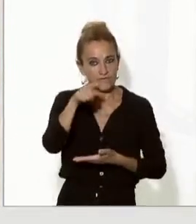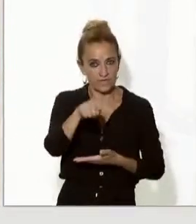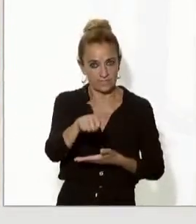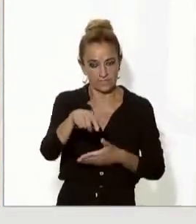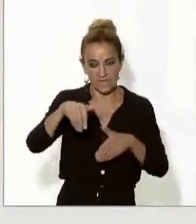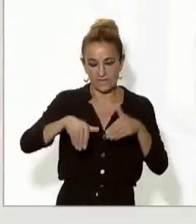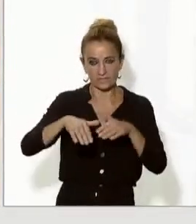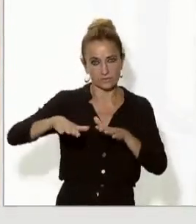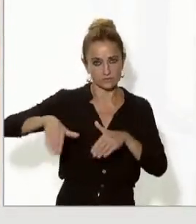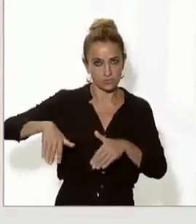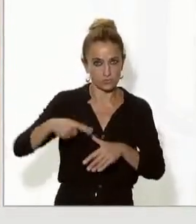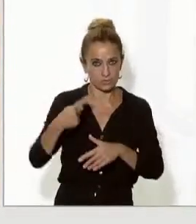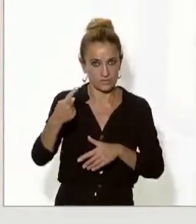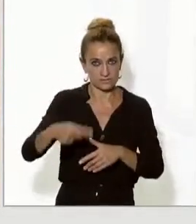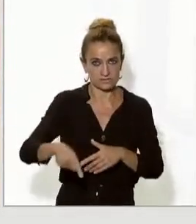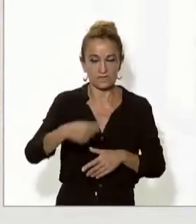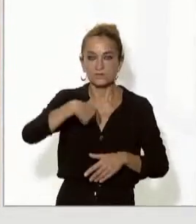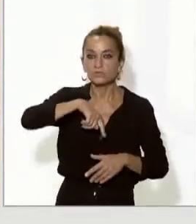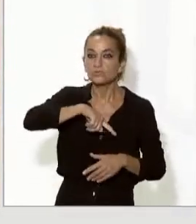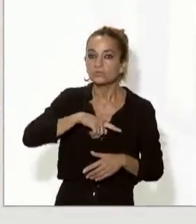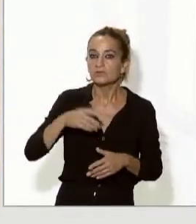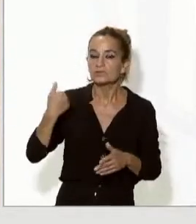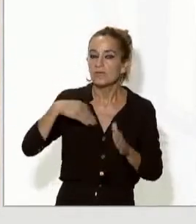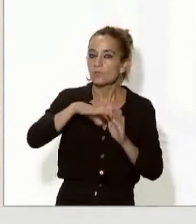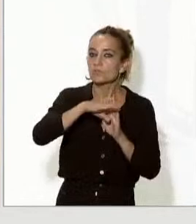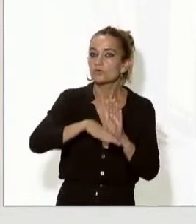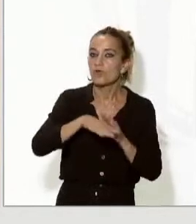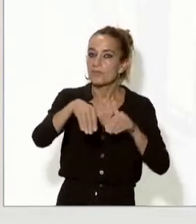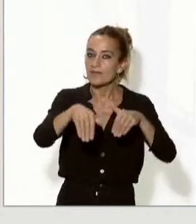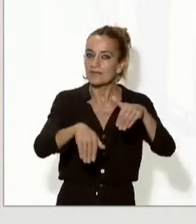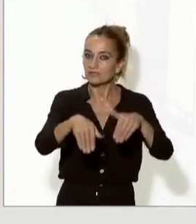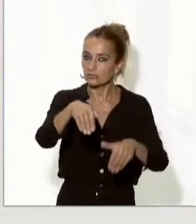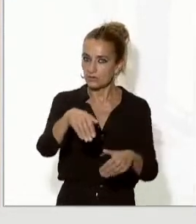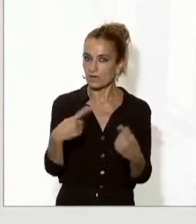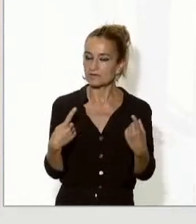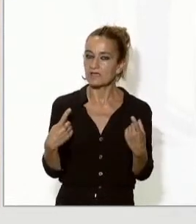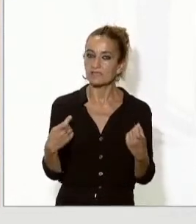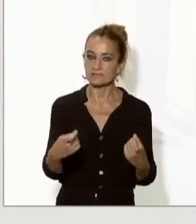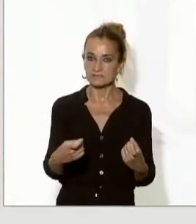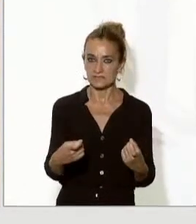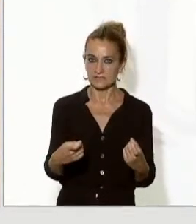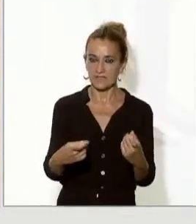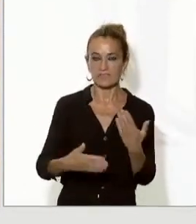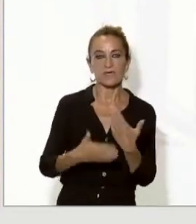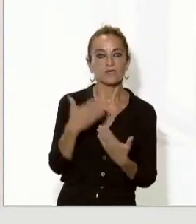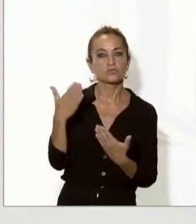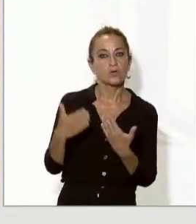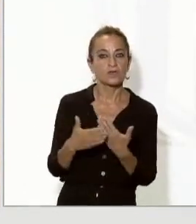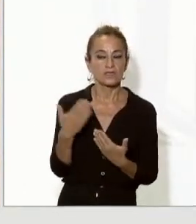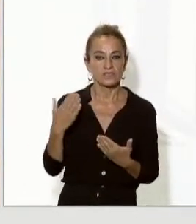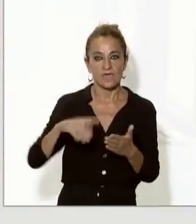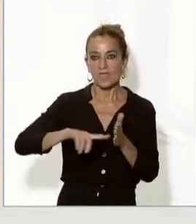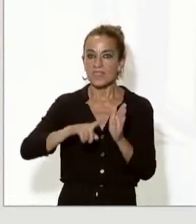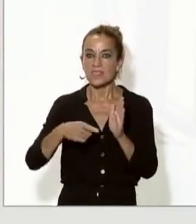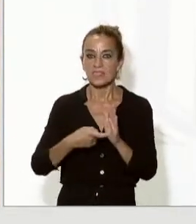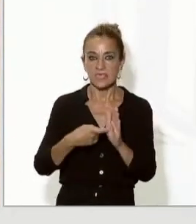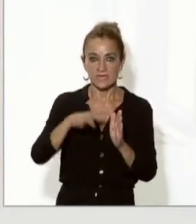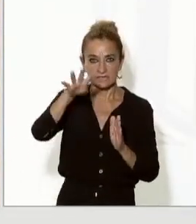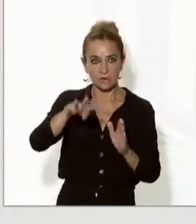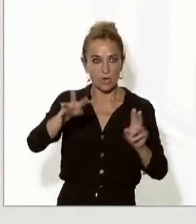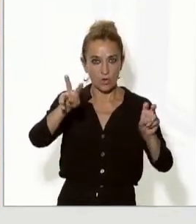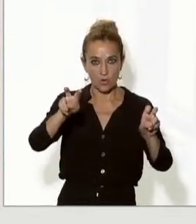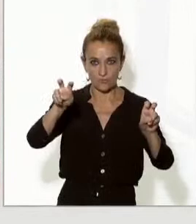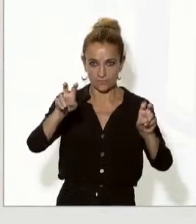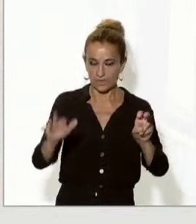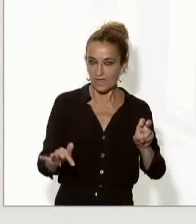eleccions generals nosaltres ja portàvem en aquest programa electoral la necessitat d'actualitzar i de fer una nova llei del català i entre les